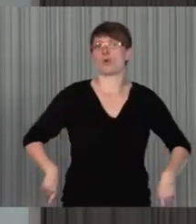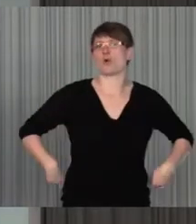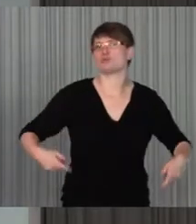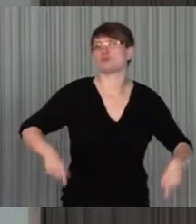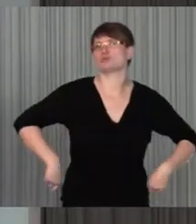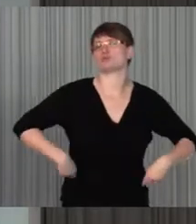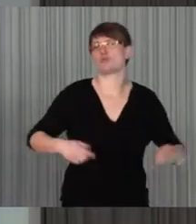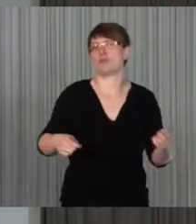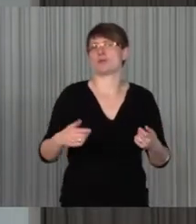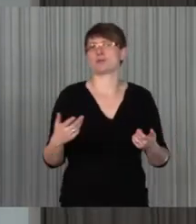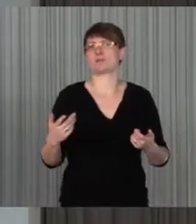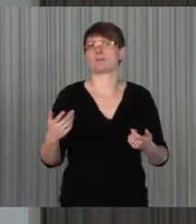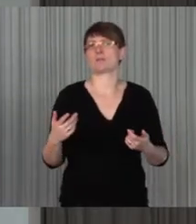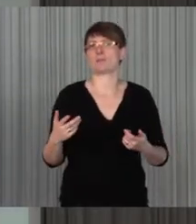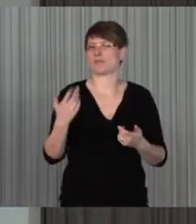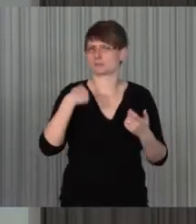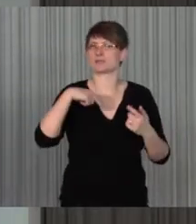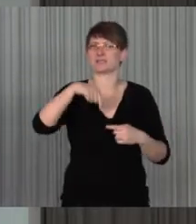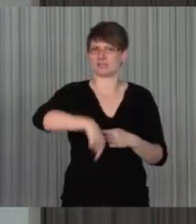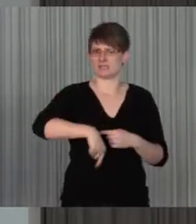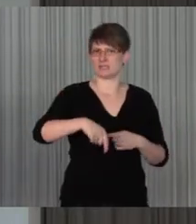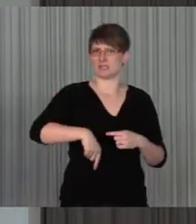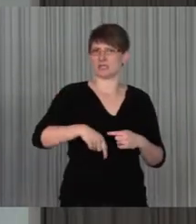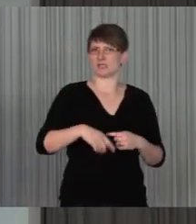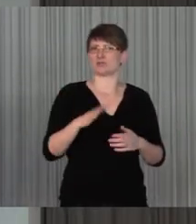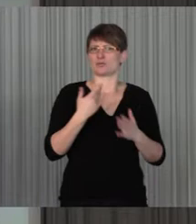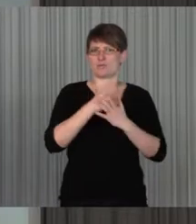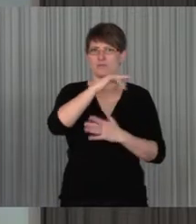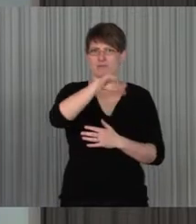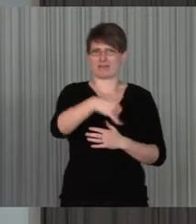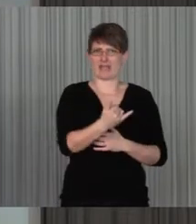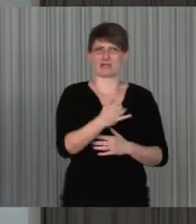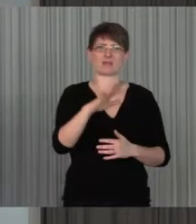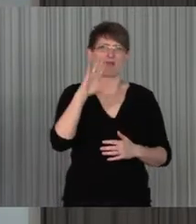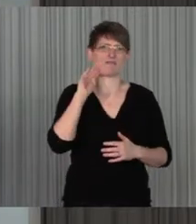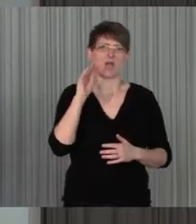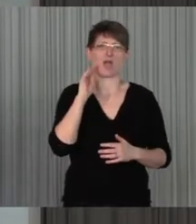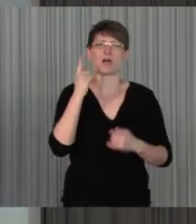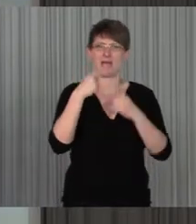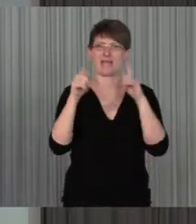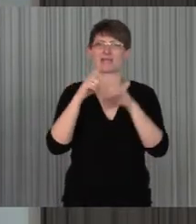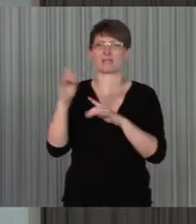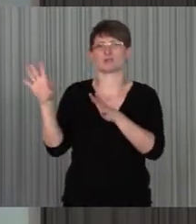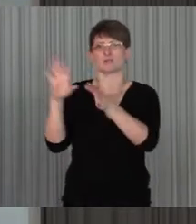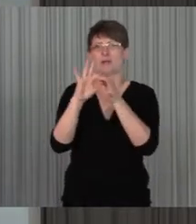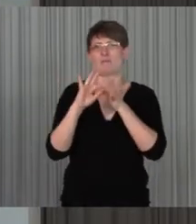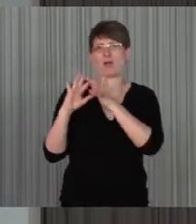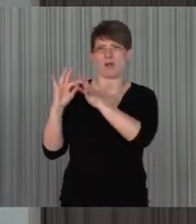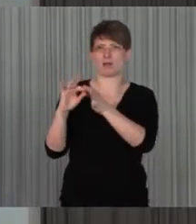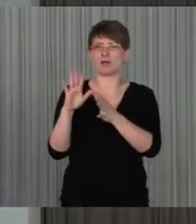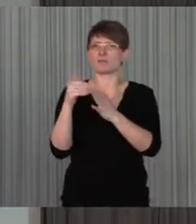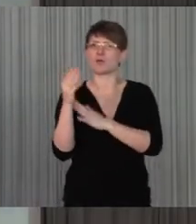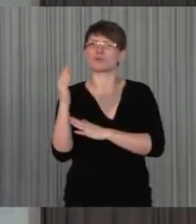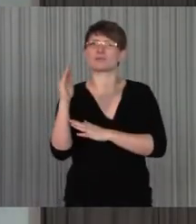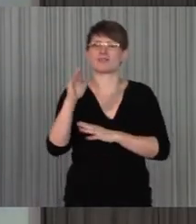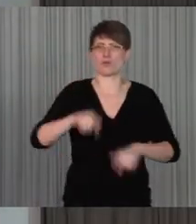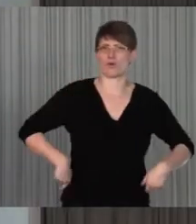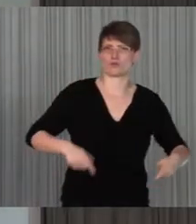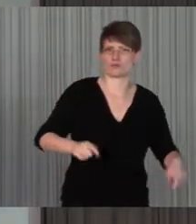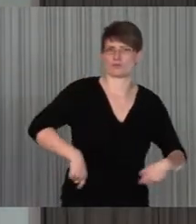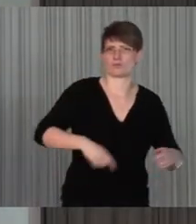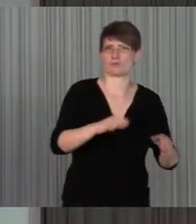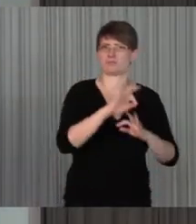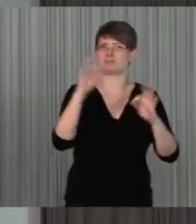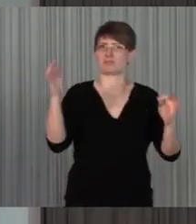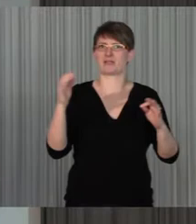Rollstuhlfahrer, was habe ich hier schon in mehreren Projekten gehört, das habe ich aber auch in anderen Zusammenhängen schon öfter geführt, Rollstuhlfahrer kann